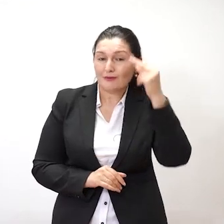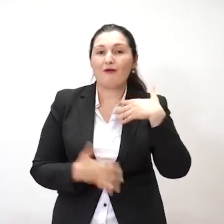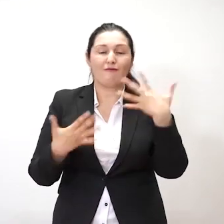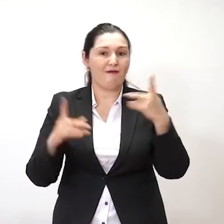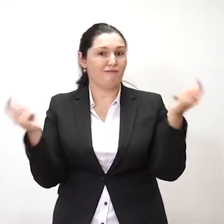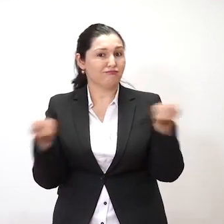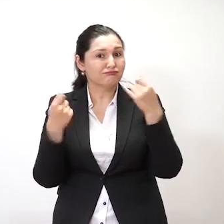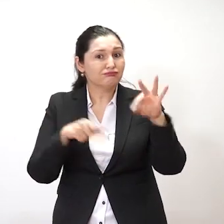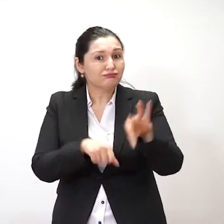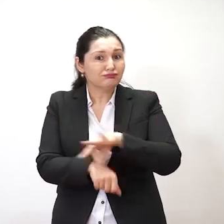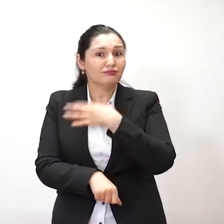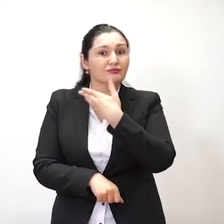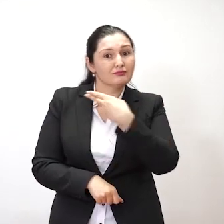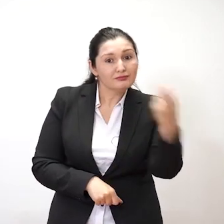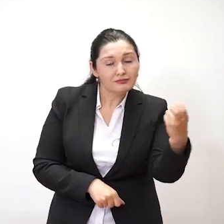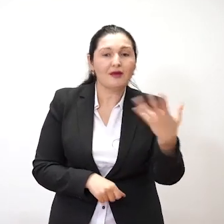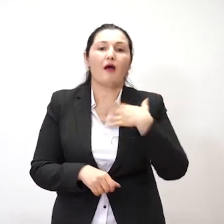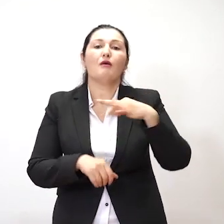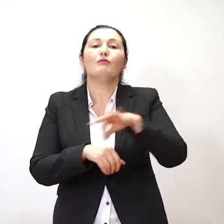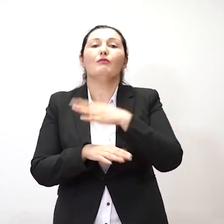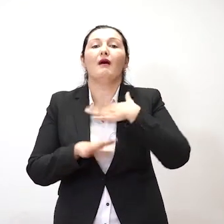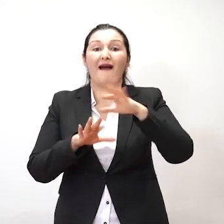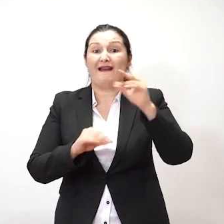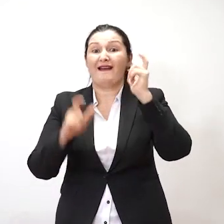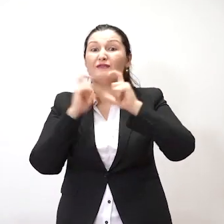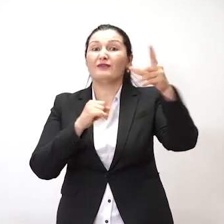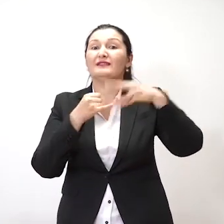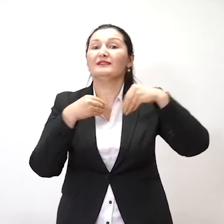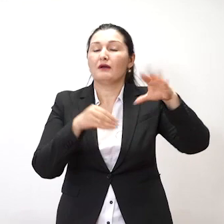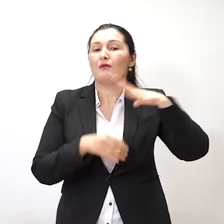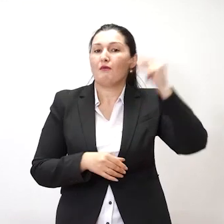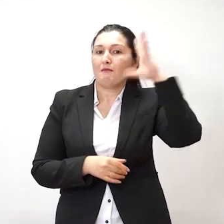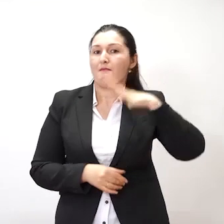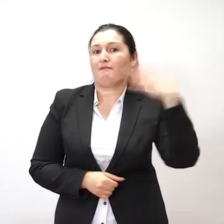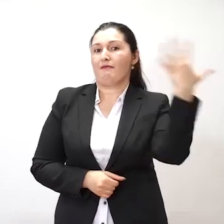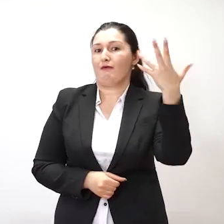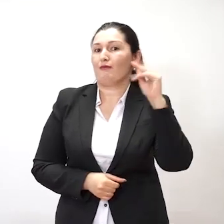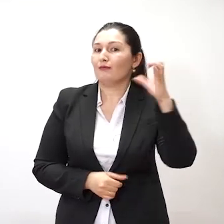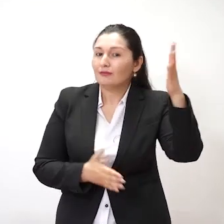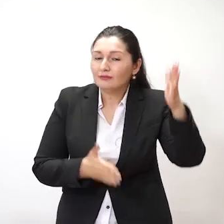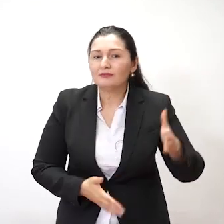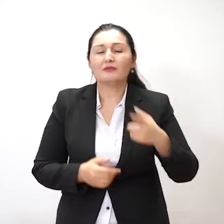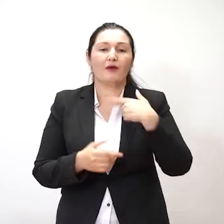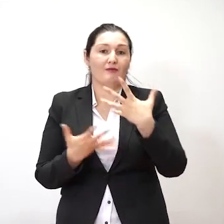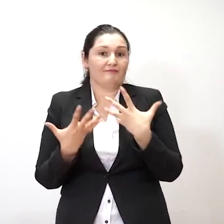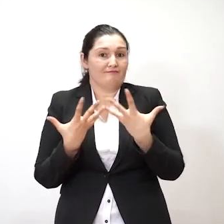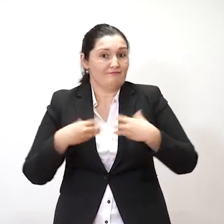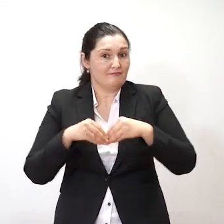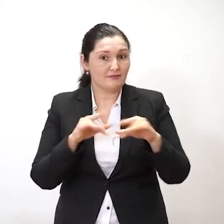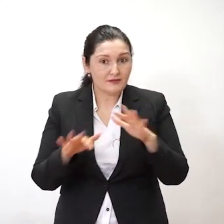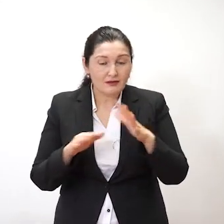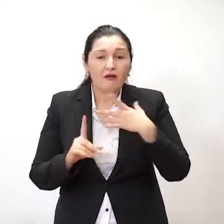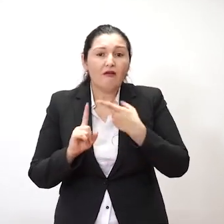برپا کردیم. شوهرم در همون ایستوت اقراری کرسی پنجی می خواندن. خب و آیله برپا کردیم و در